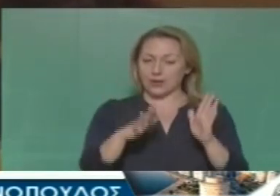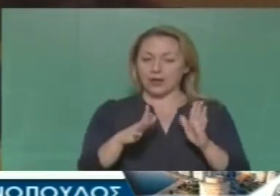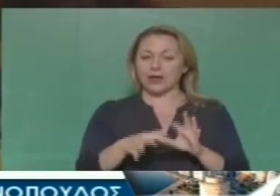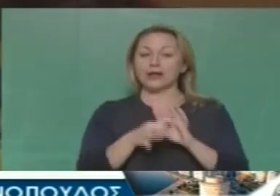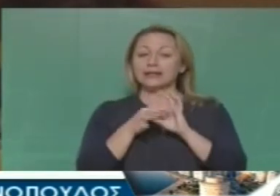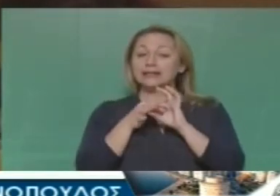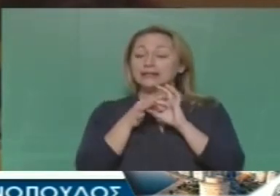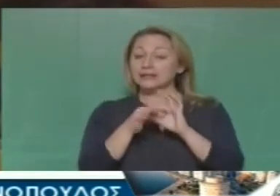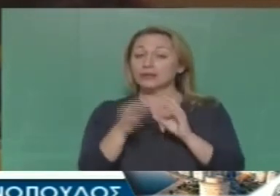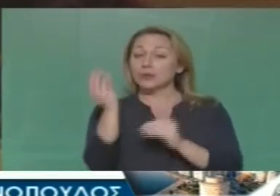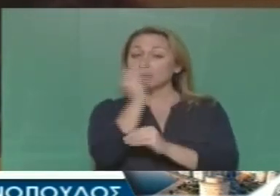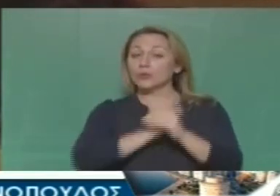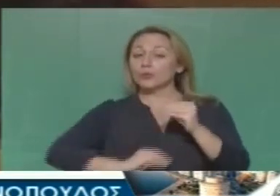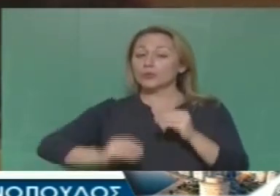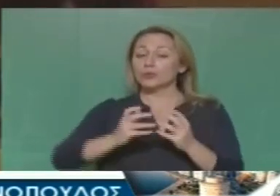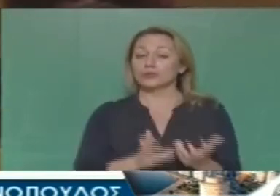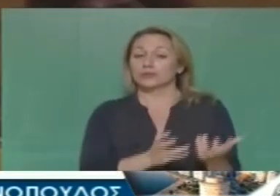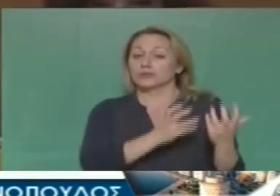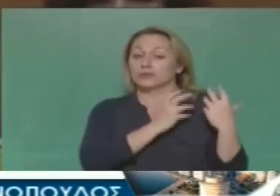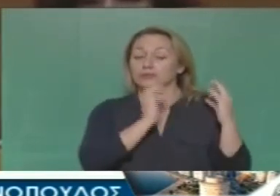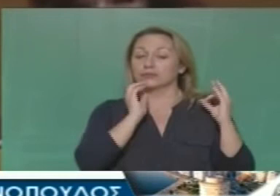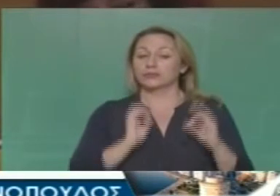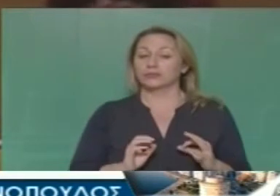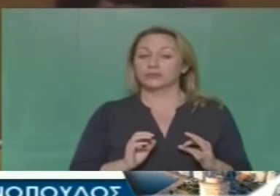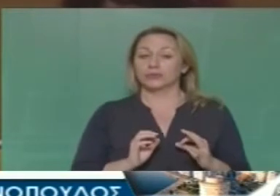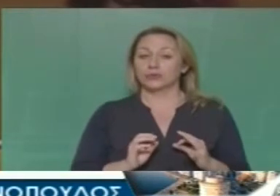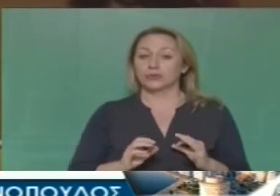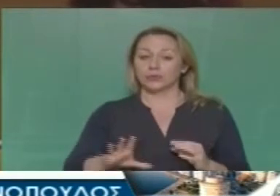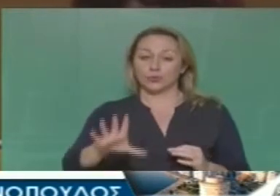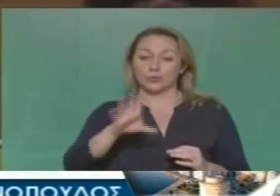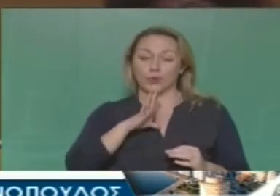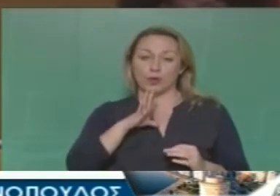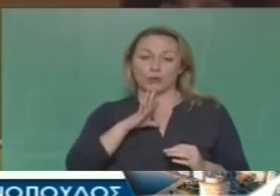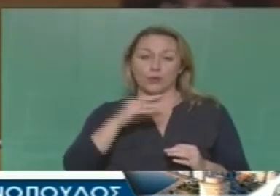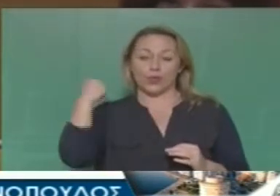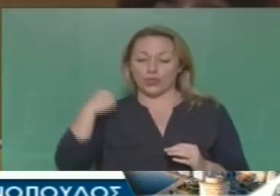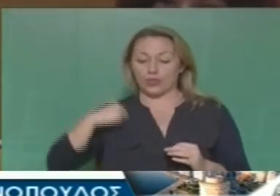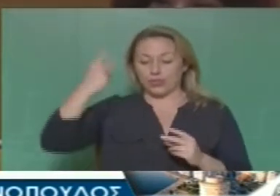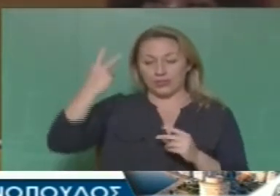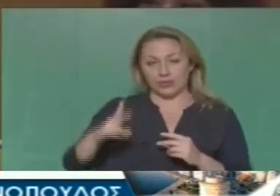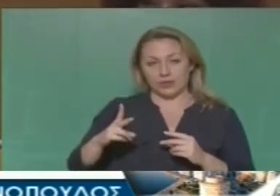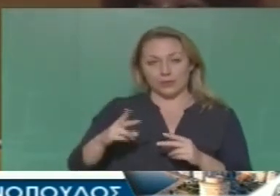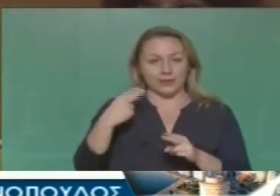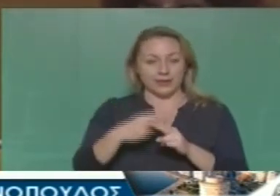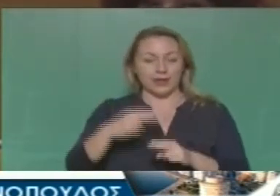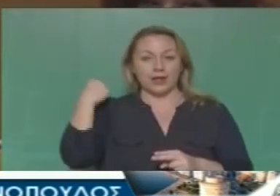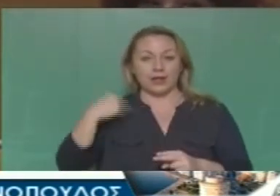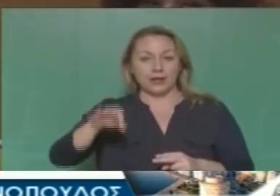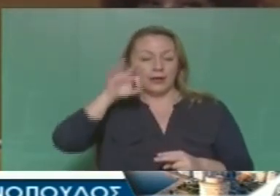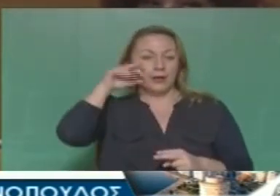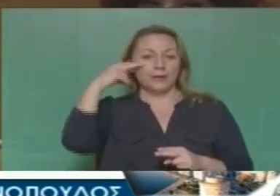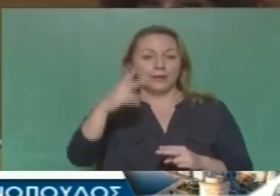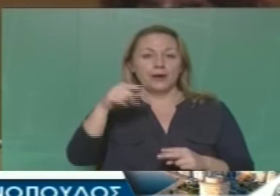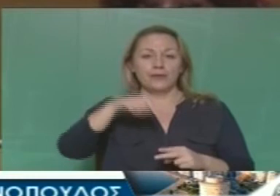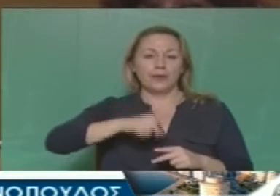συνεχίζουν να βαραίνουν κατά κύριο λόγο το λαό κάθε Δήμου, άρα και της Θεσσαλονίκης, είναι κεντρική αυτή εδώ η πολιτική,